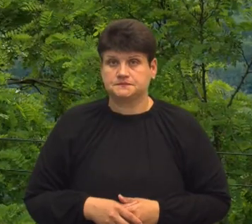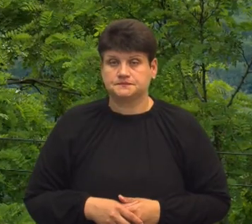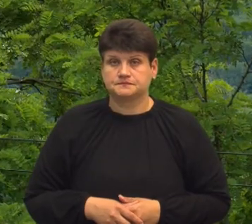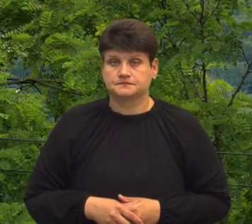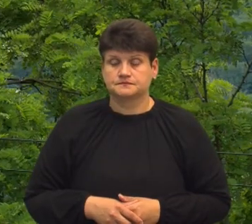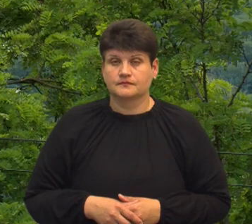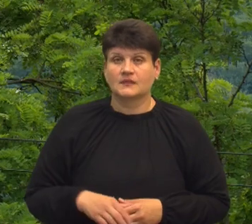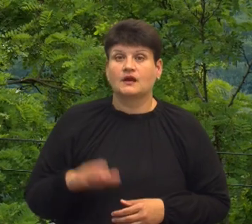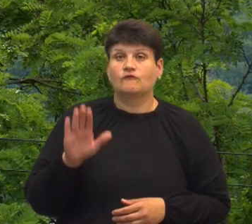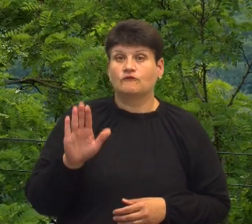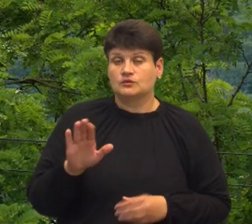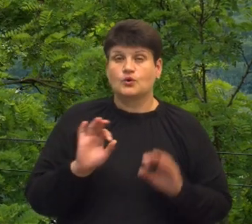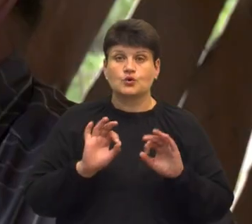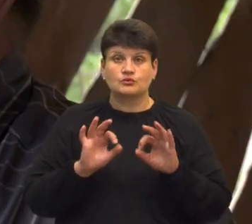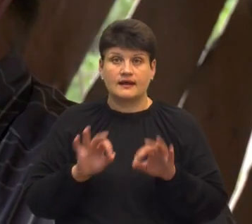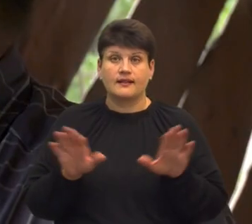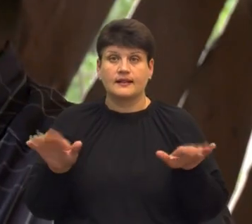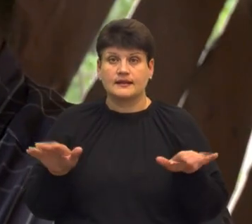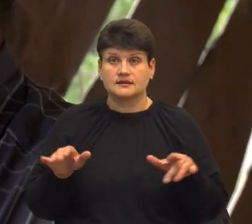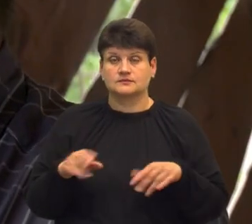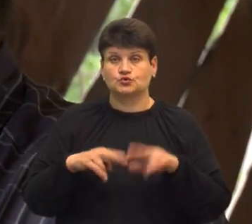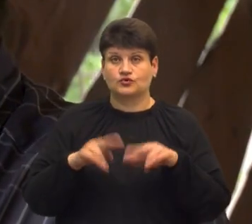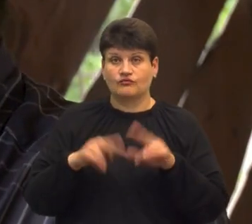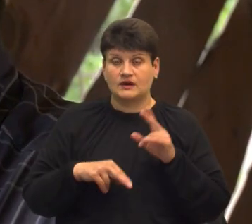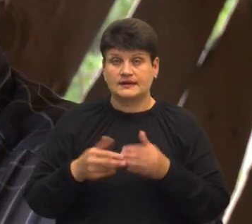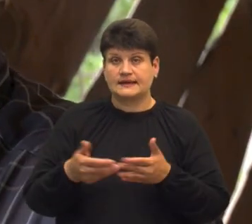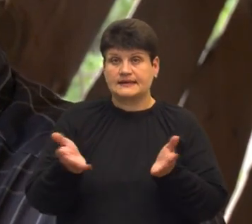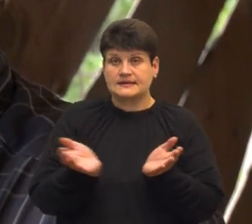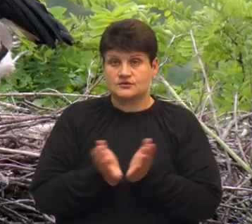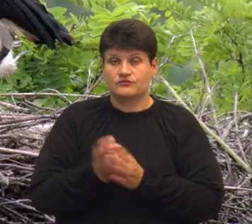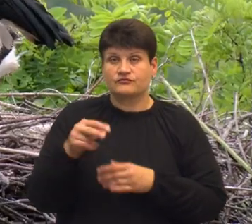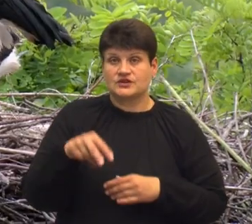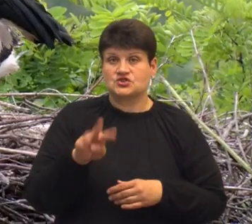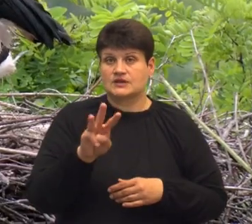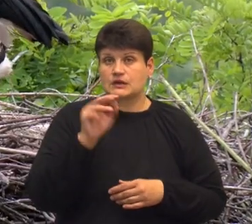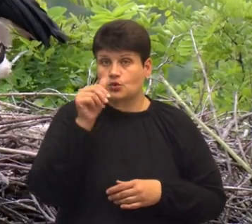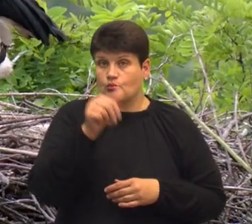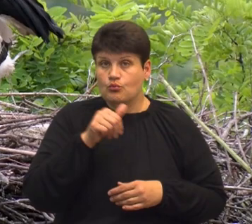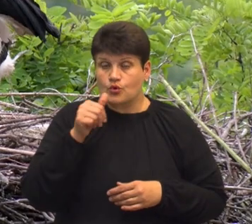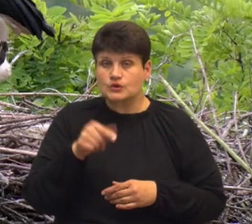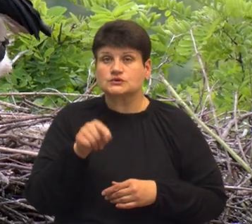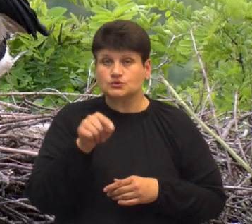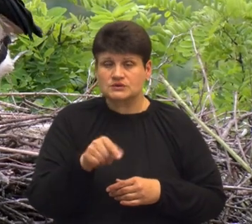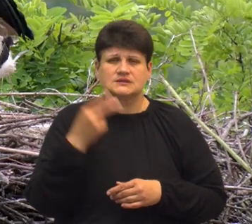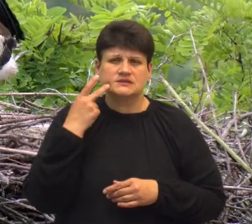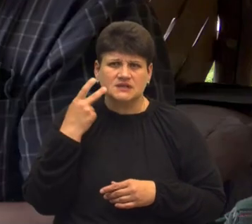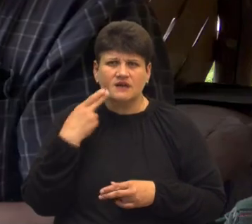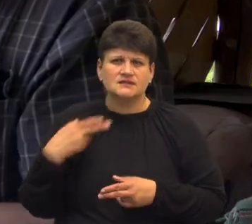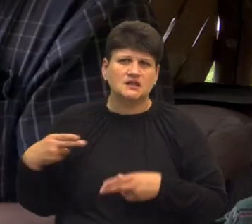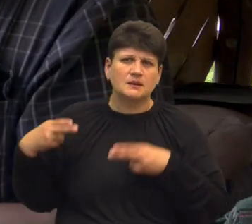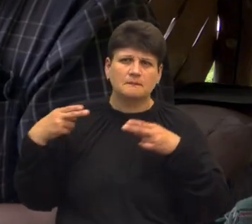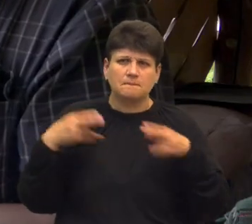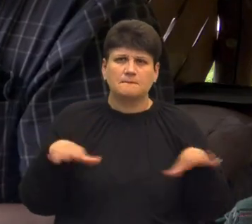Володимир розповідає, лелеки збудували гніздо на їхньому подвір'ю у 2003 році. Відтоді вони прилітають щовесни.